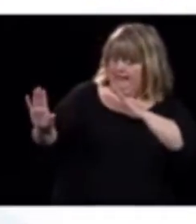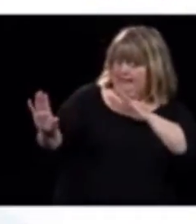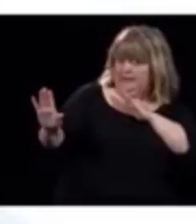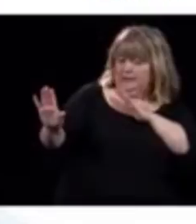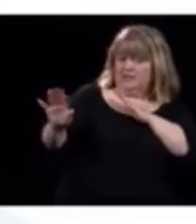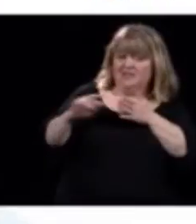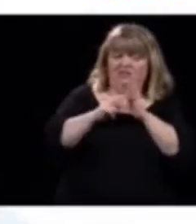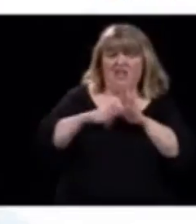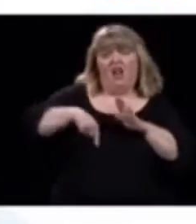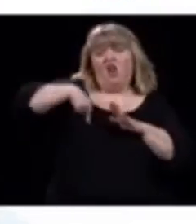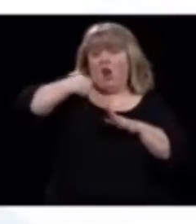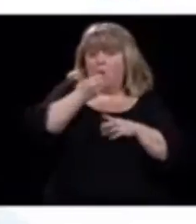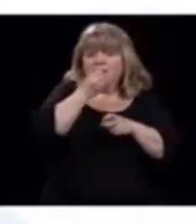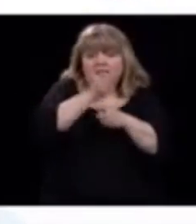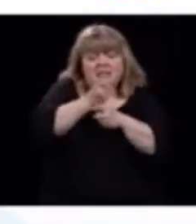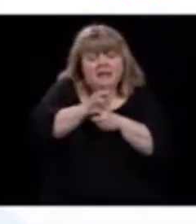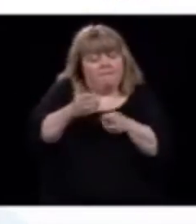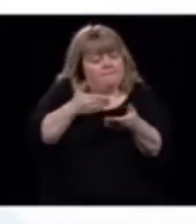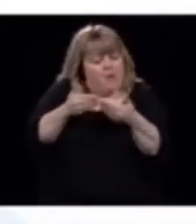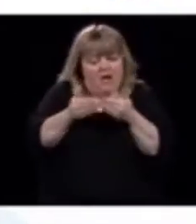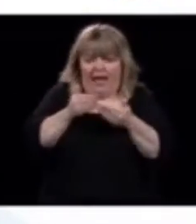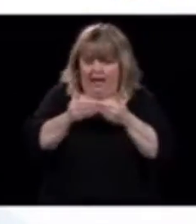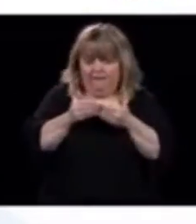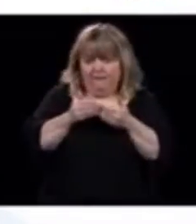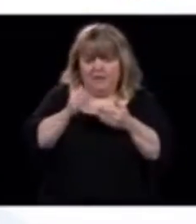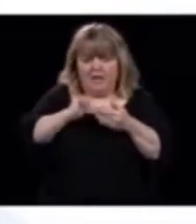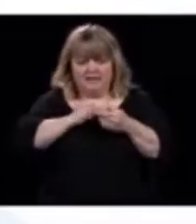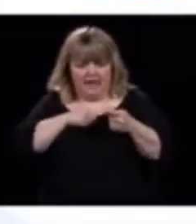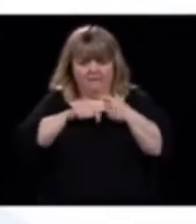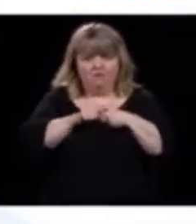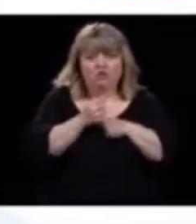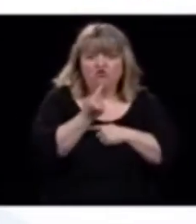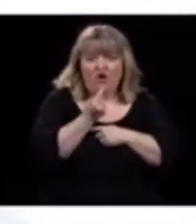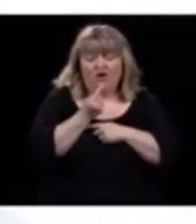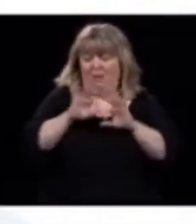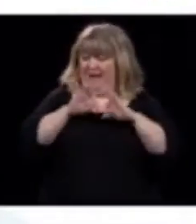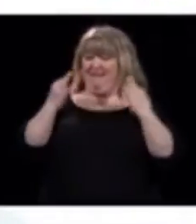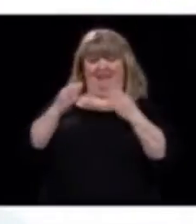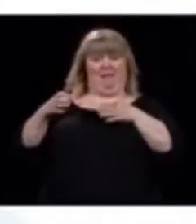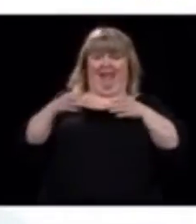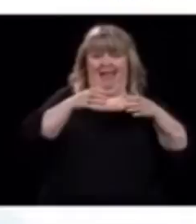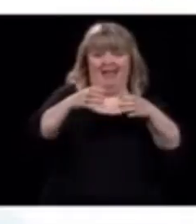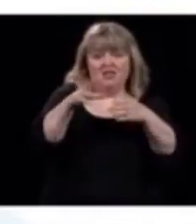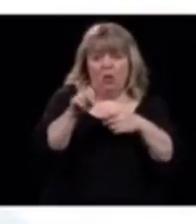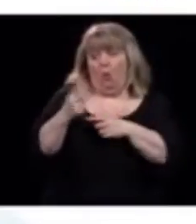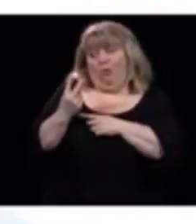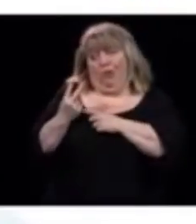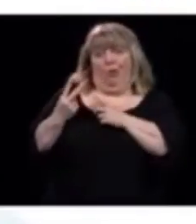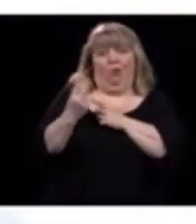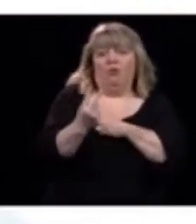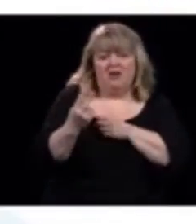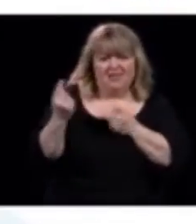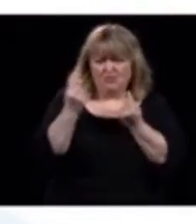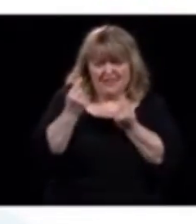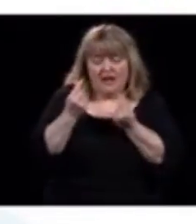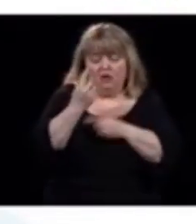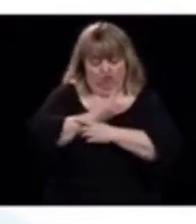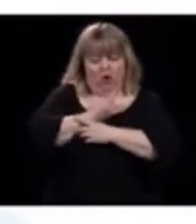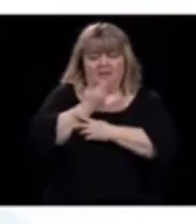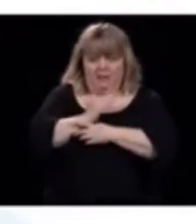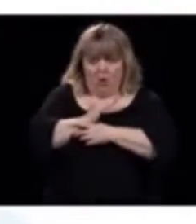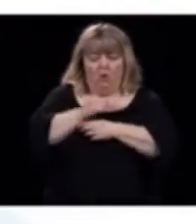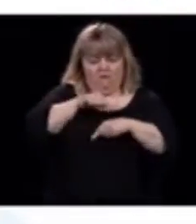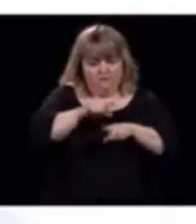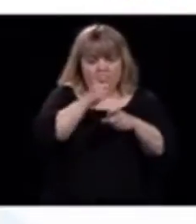pour faire votre épicerie. Vous essayez d'y aller tout seul, c'est mieux que d'y aller à deux. Et quand vous